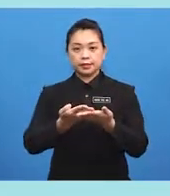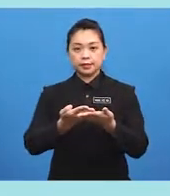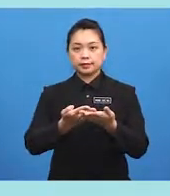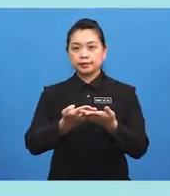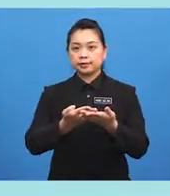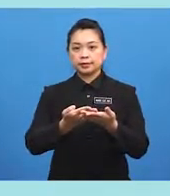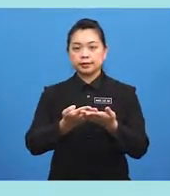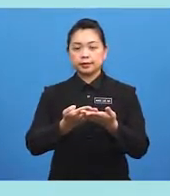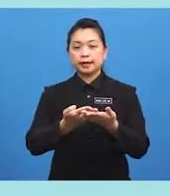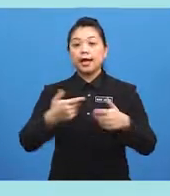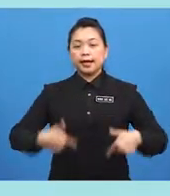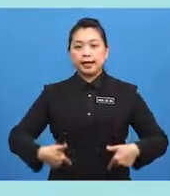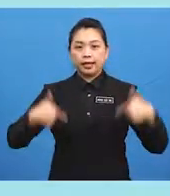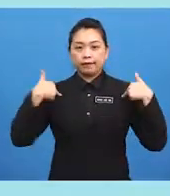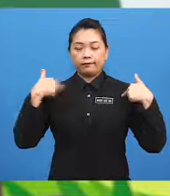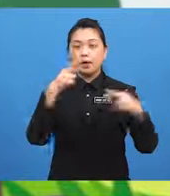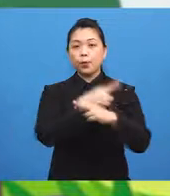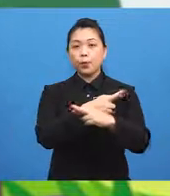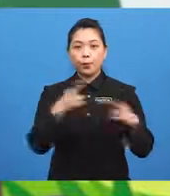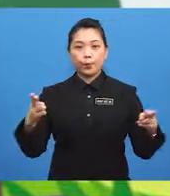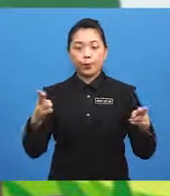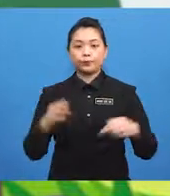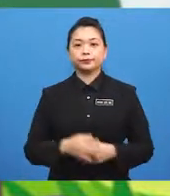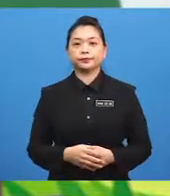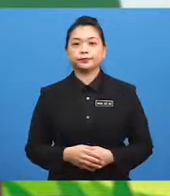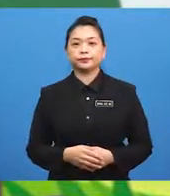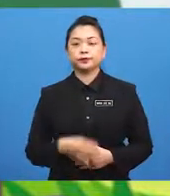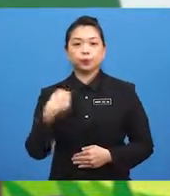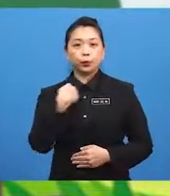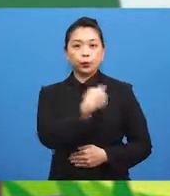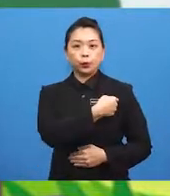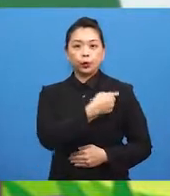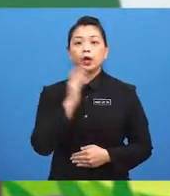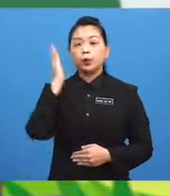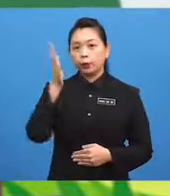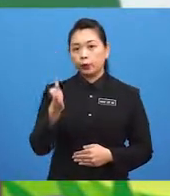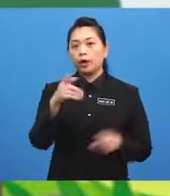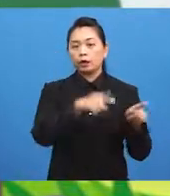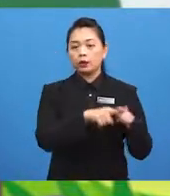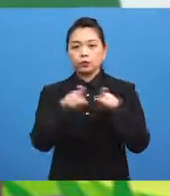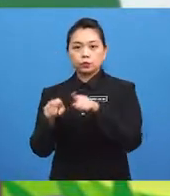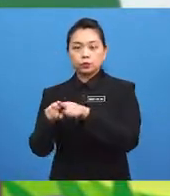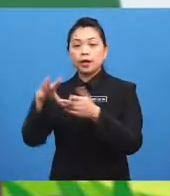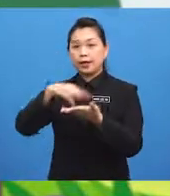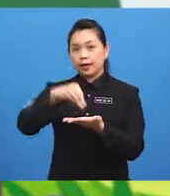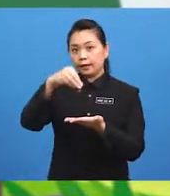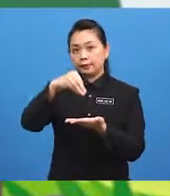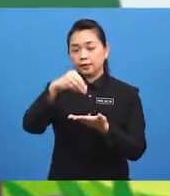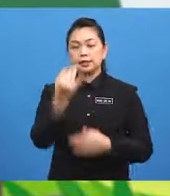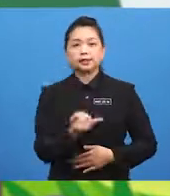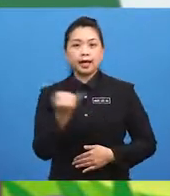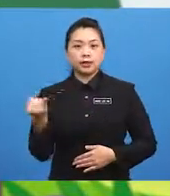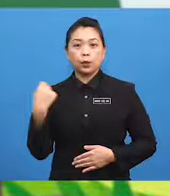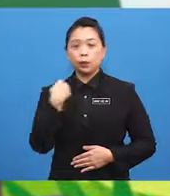bilik hidup. Kami juga akan belajar bahagian yang boleh kita